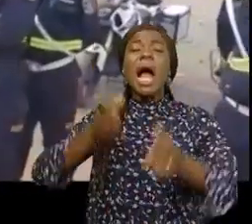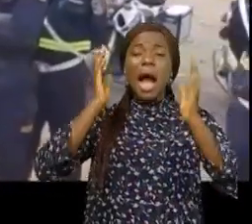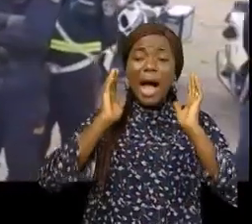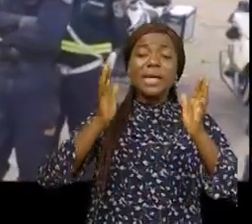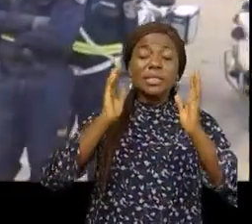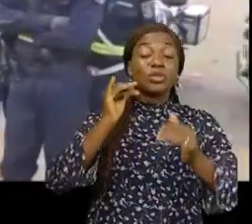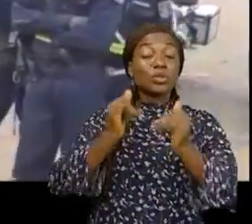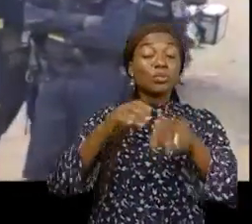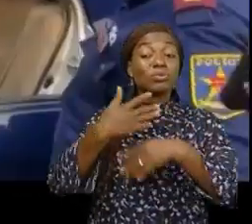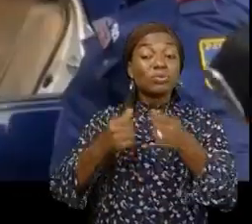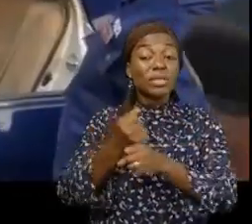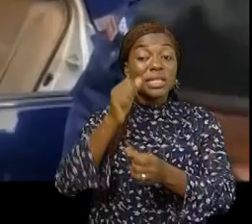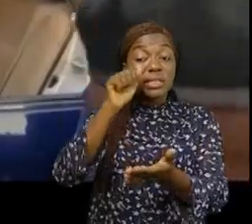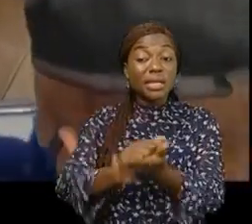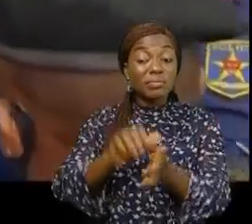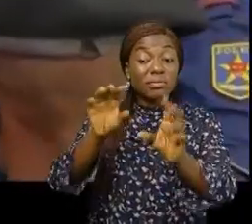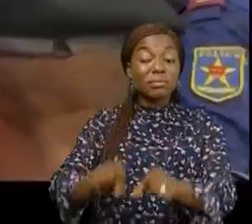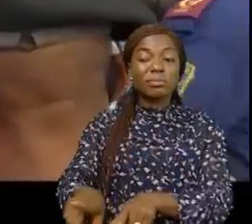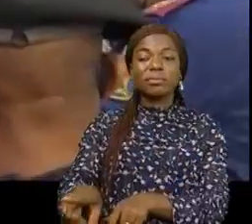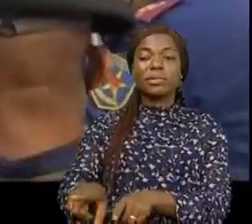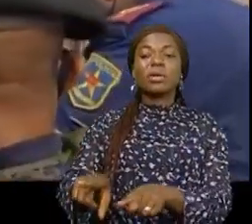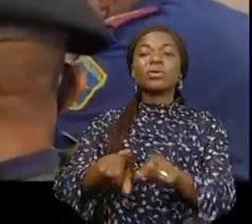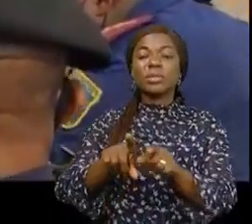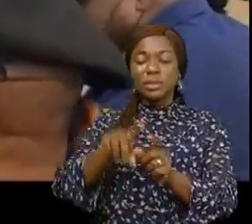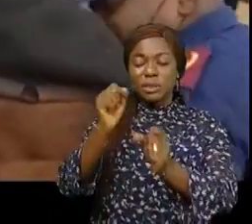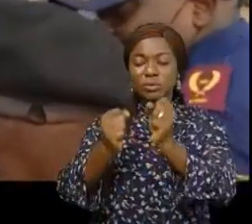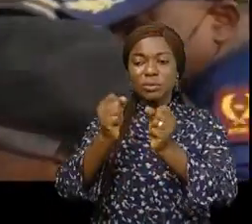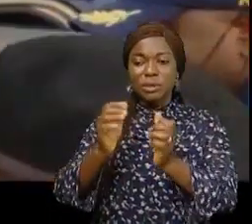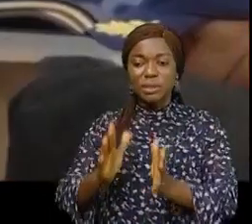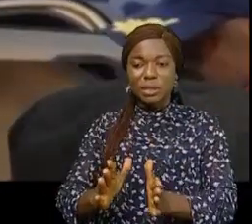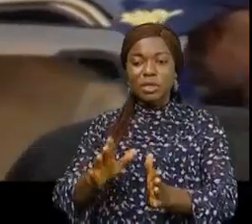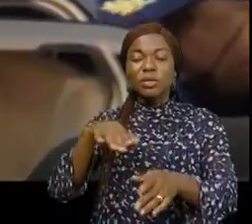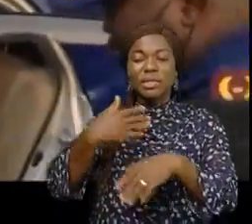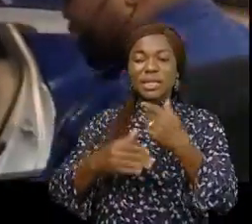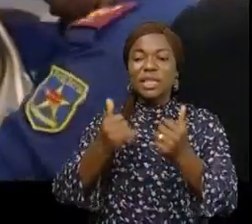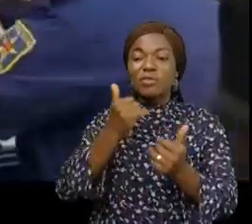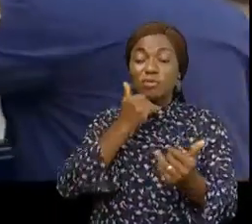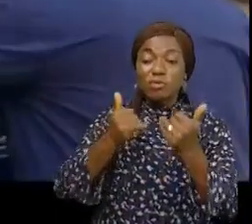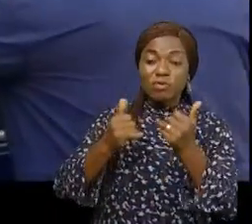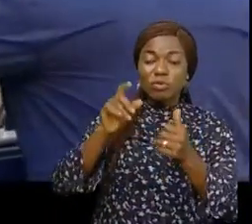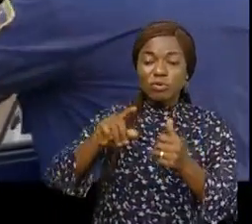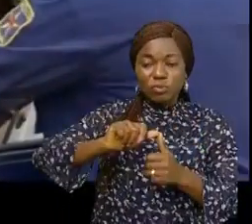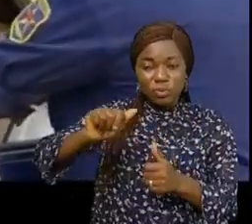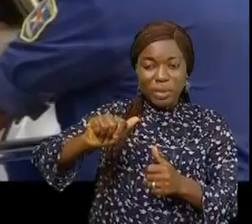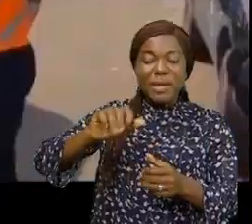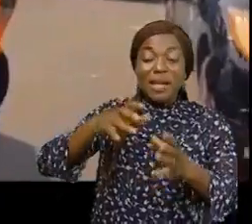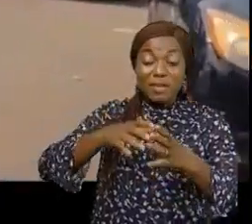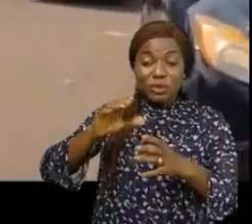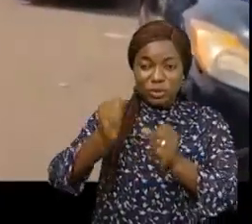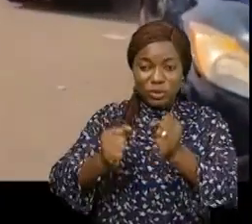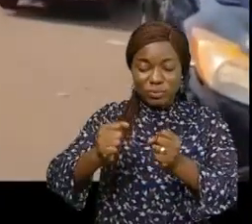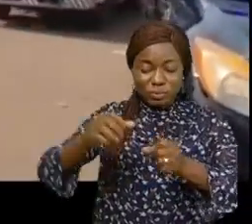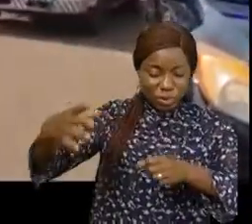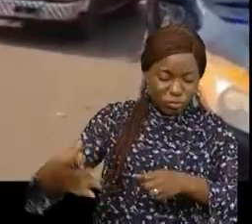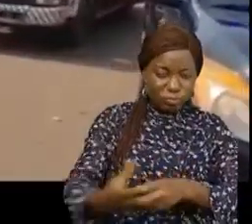ces pratiques bien au contraire le conducteur qui aurait commis une infraction sera embarqué et son véhicule prendra